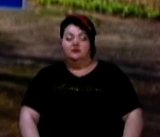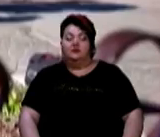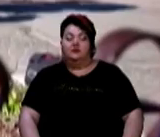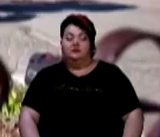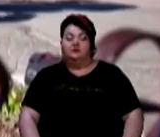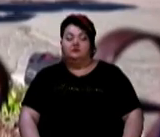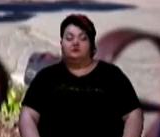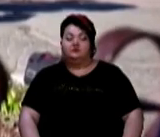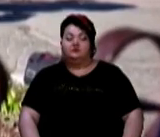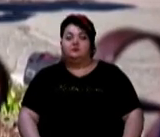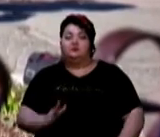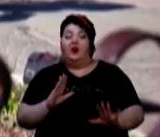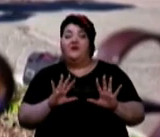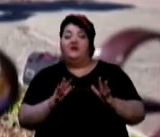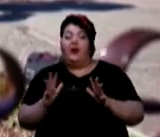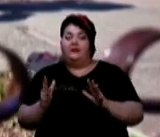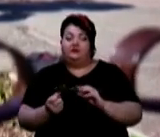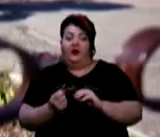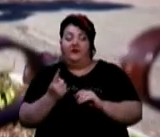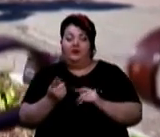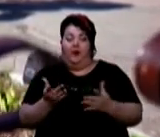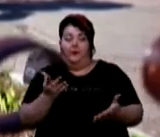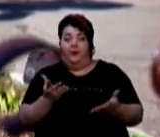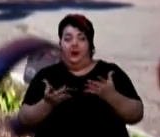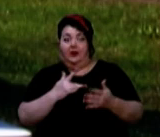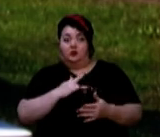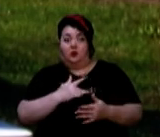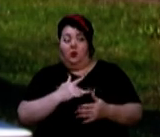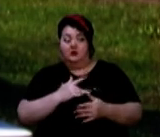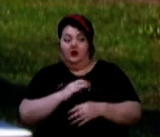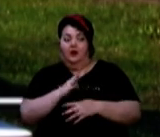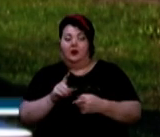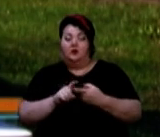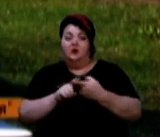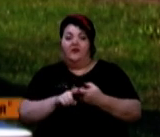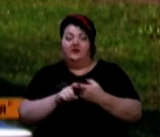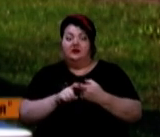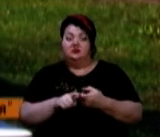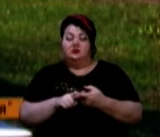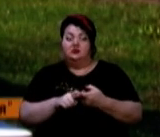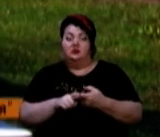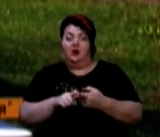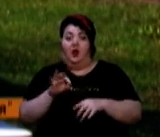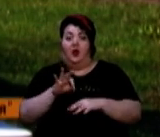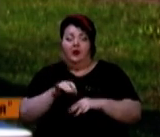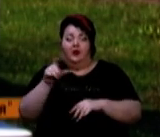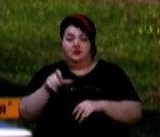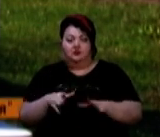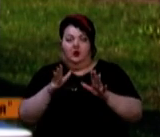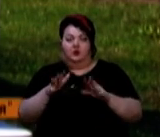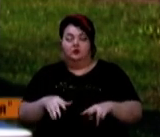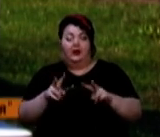В разі виникнення підозри на коронавірусну інфекцію, хворий або пацієт буде обстежений